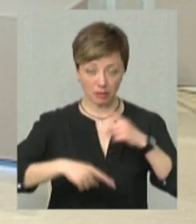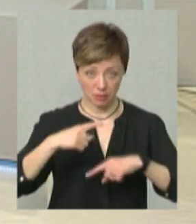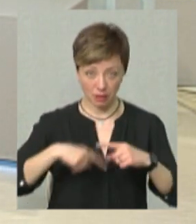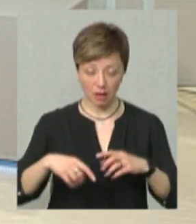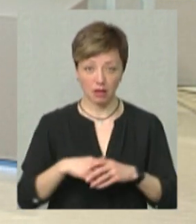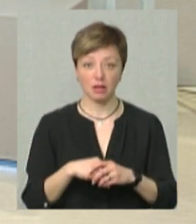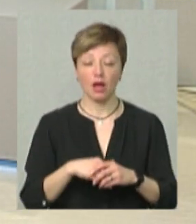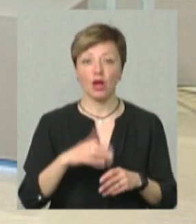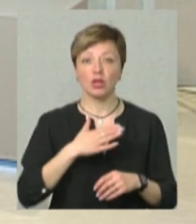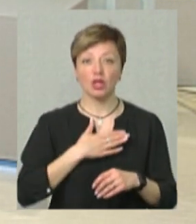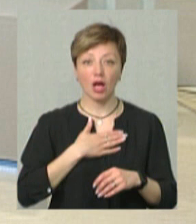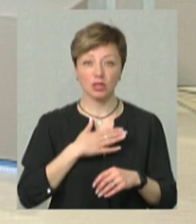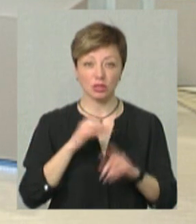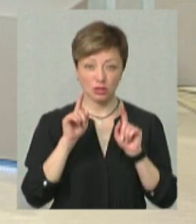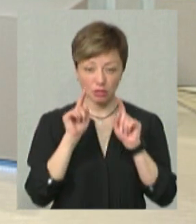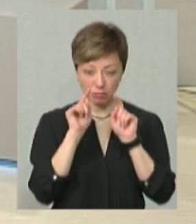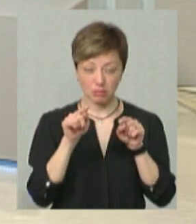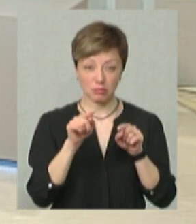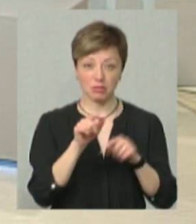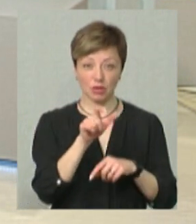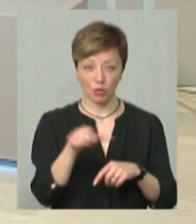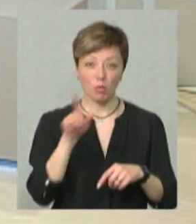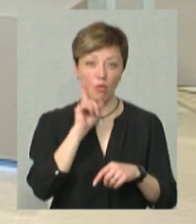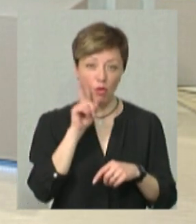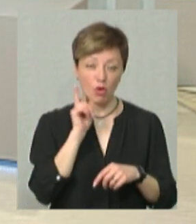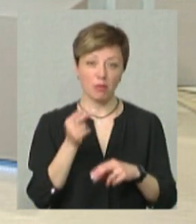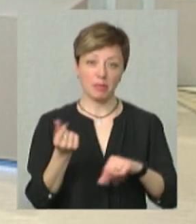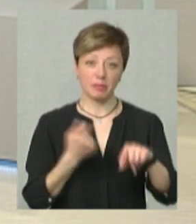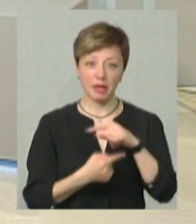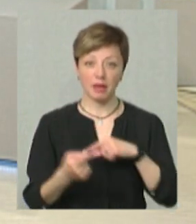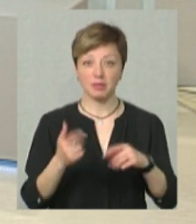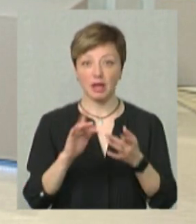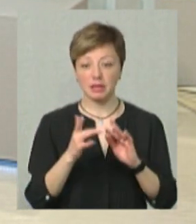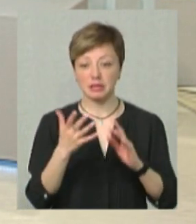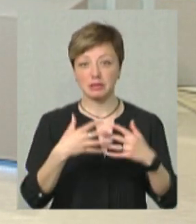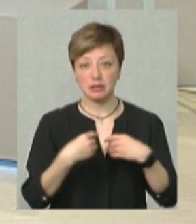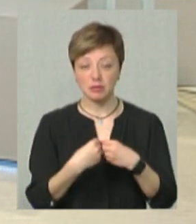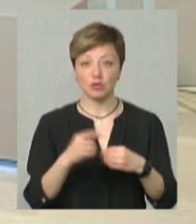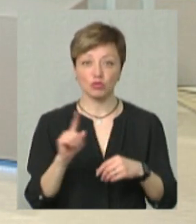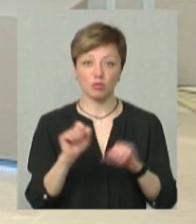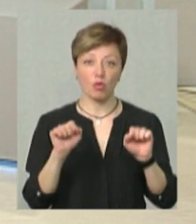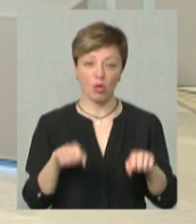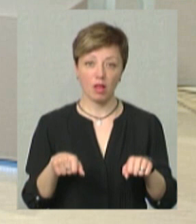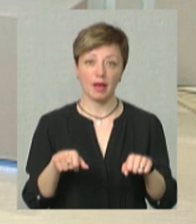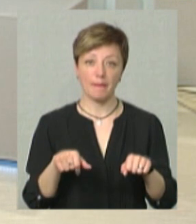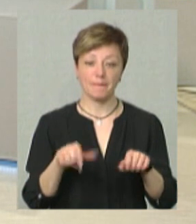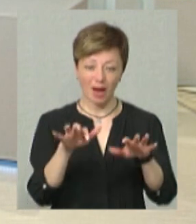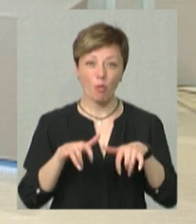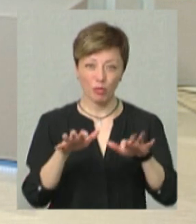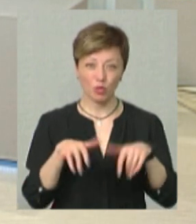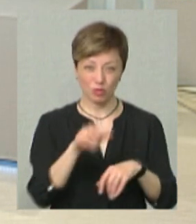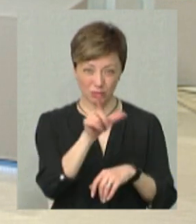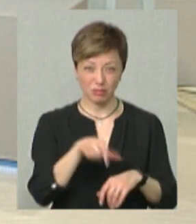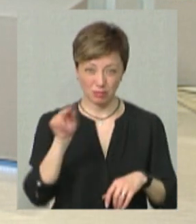наша націльова аудиторія – це молодь, підприємці, ІТ та їхніх сім'ї, щоб ми змогли їх прихистити